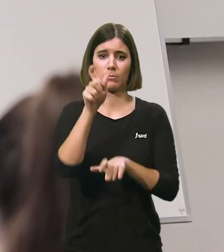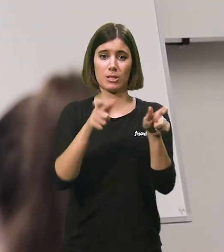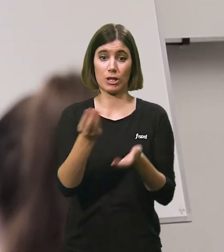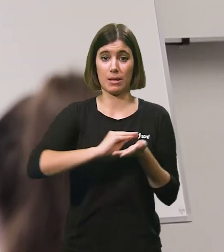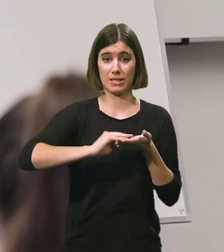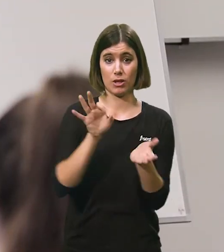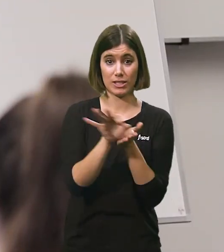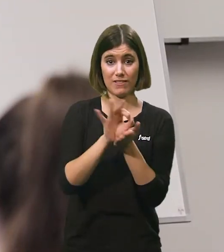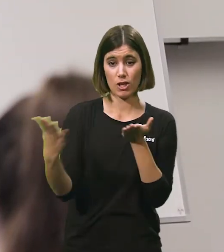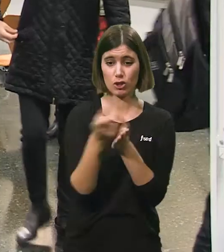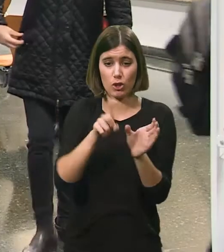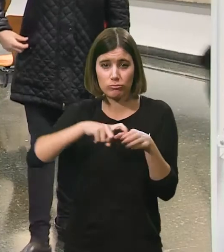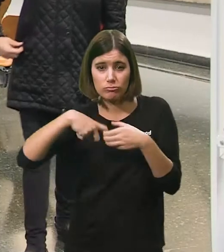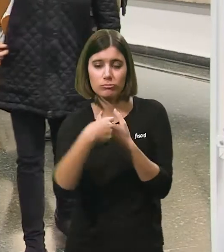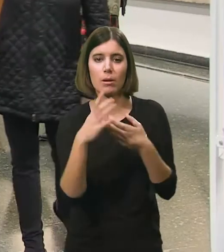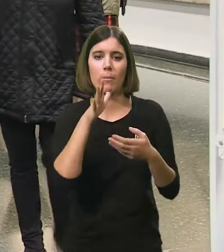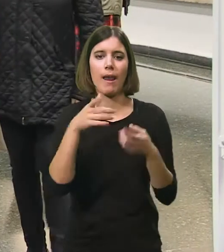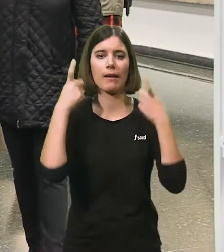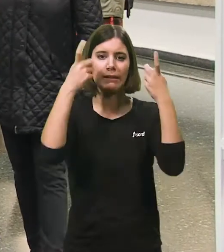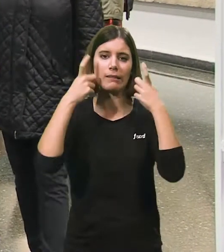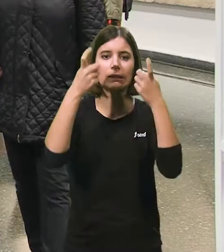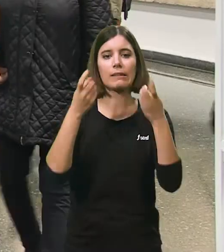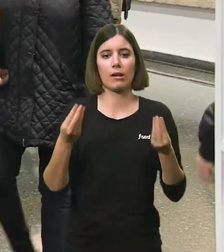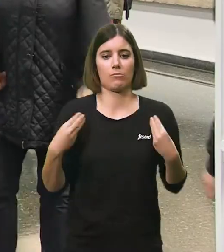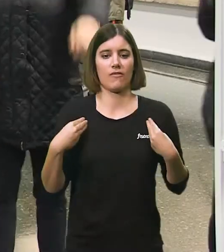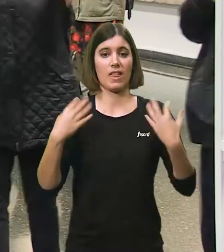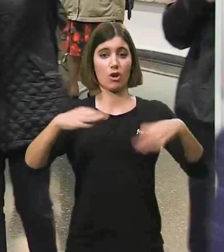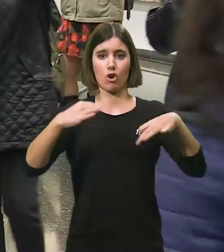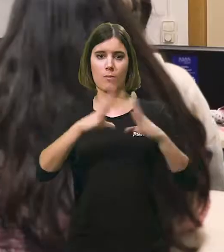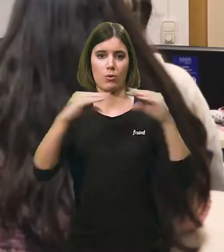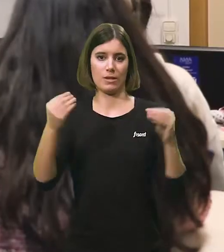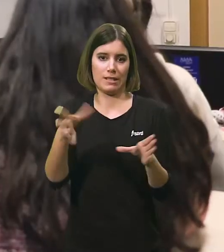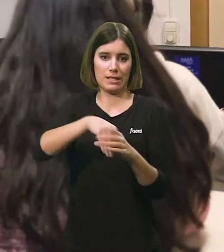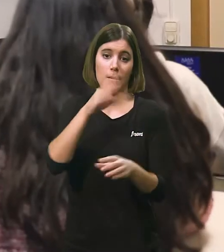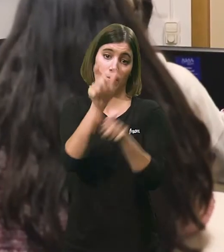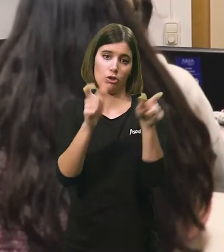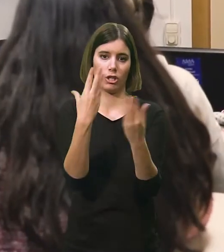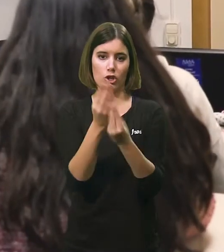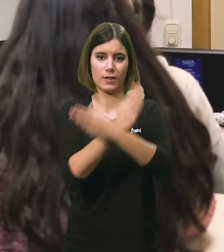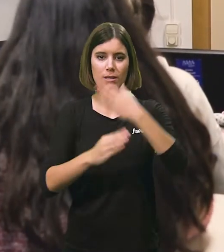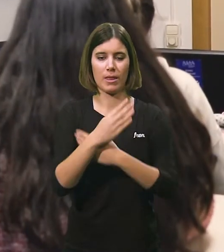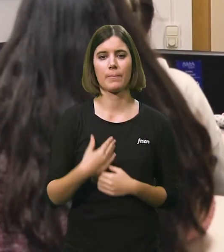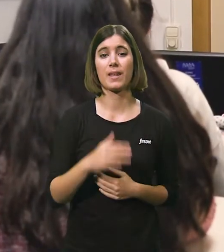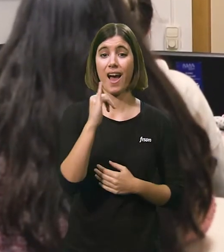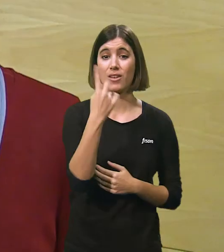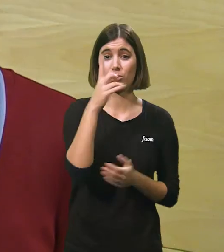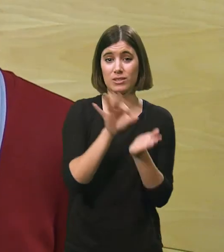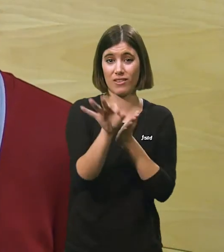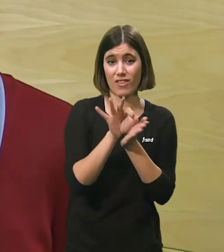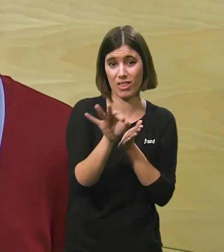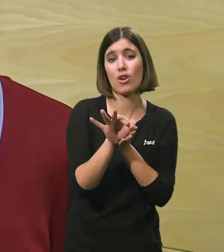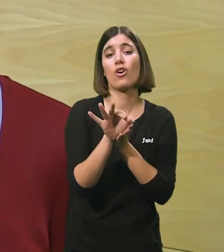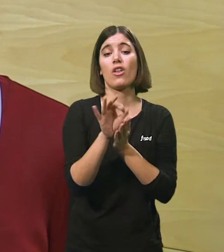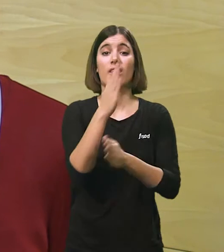personal d'administració i serveis amb l'objectiu de normalitzar la vida universitària de les persones amb discapacitat. Tenim un